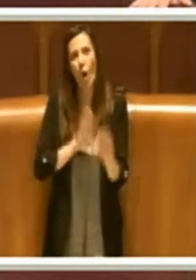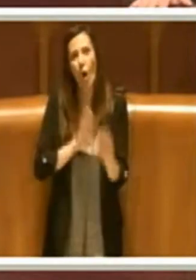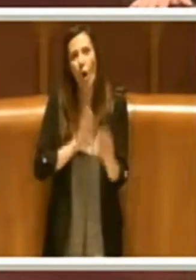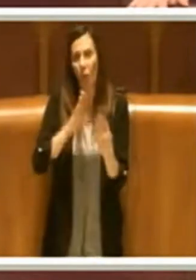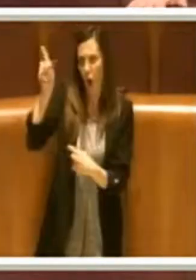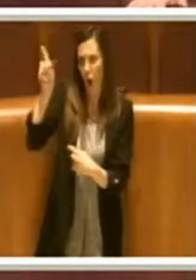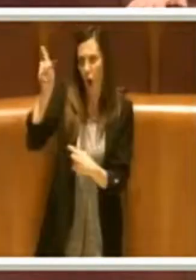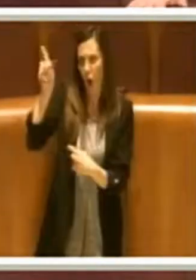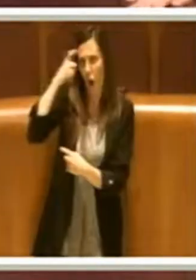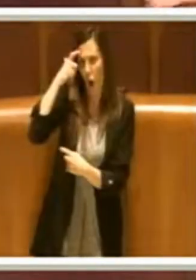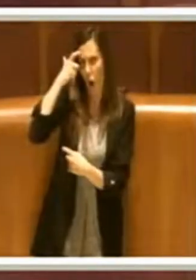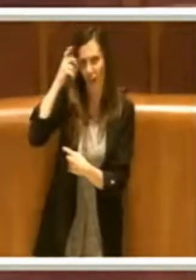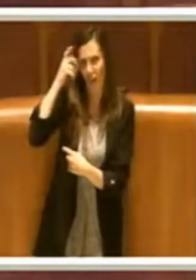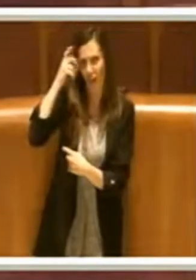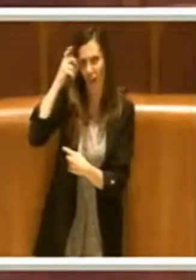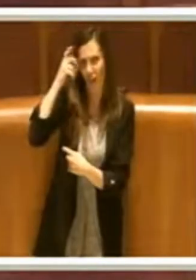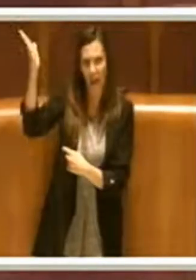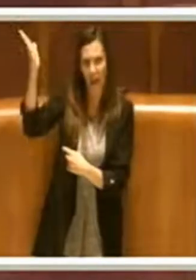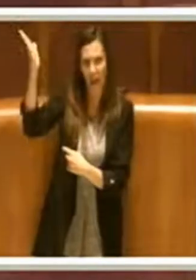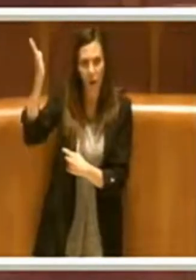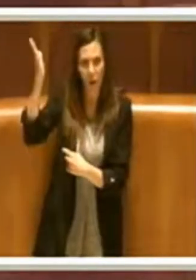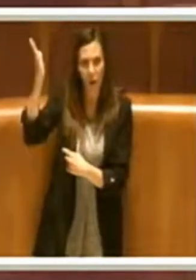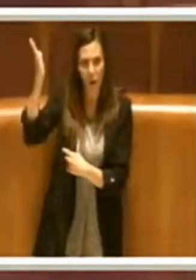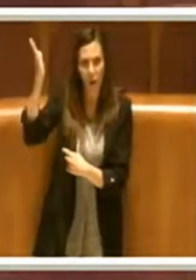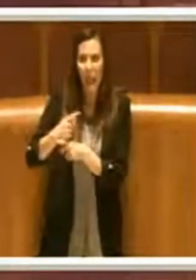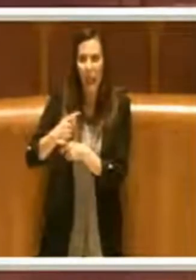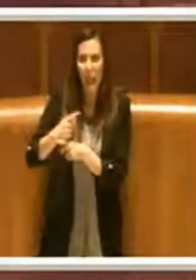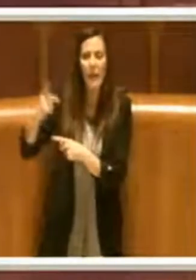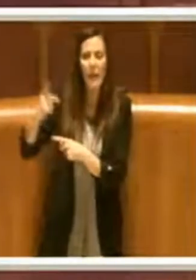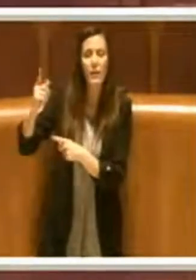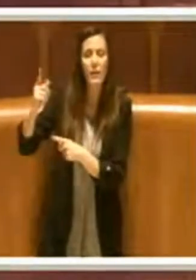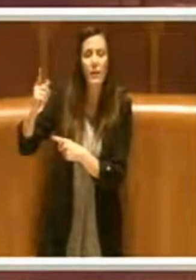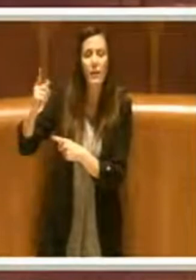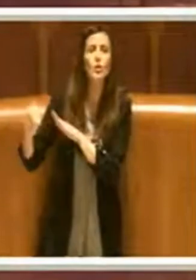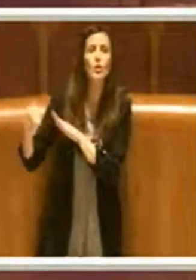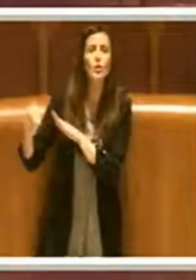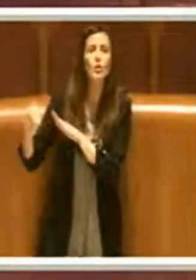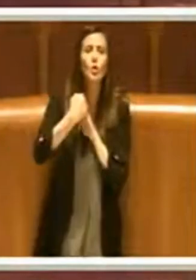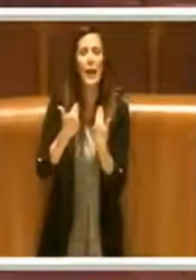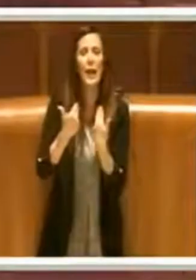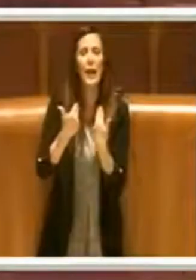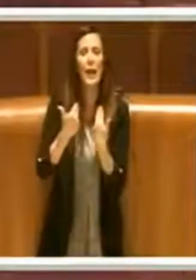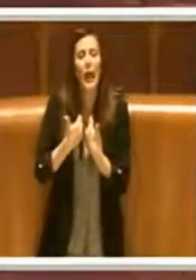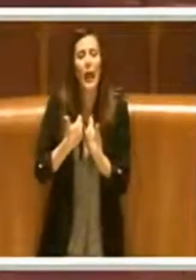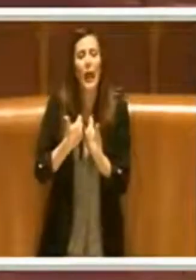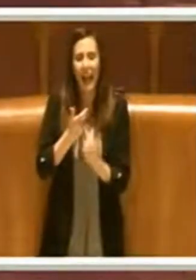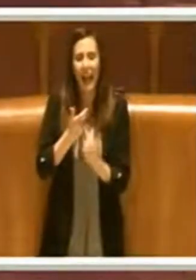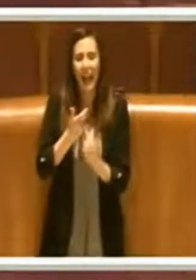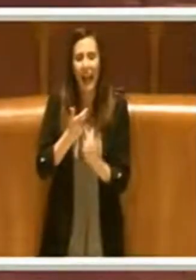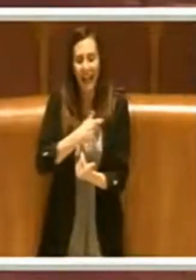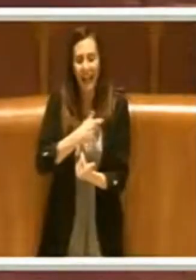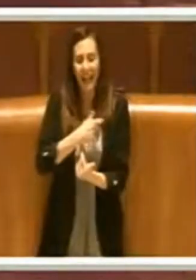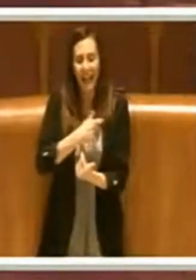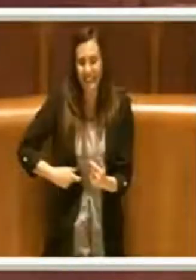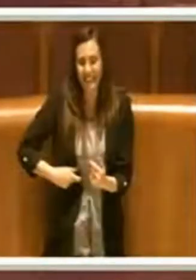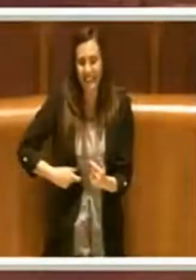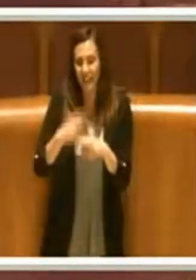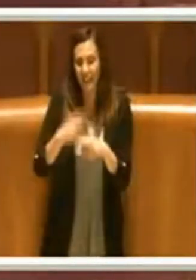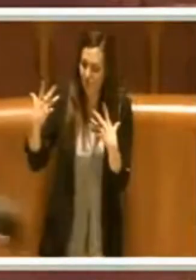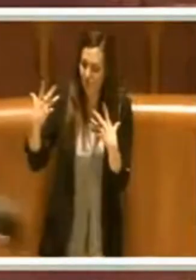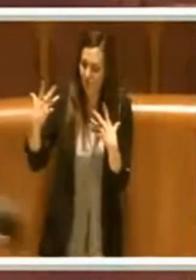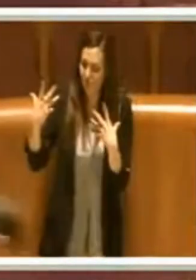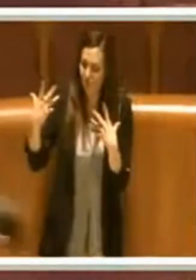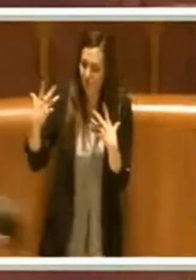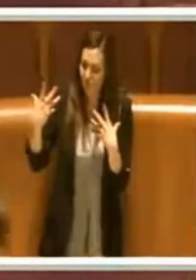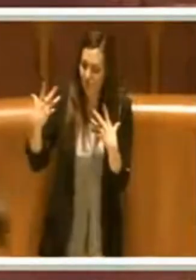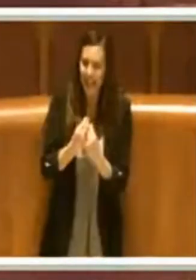governo, il quale governo deve supportarci, quindi deve la sindaca di Roma insieme